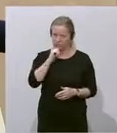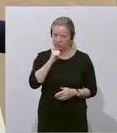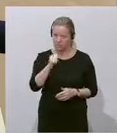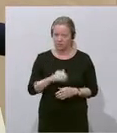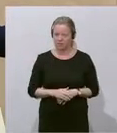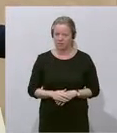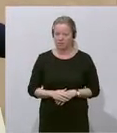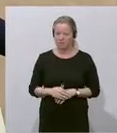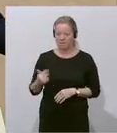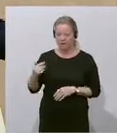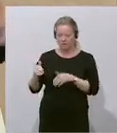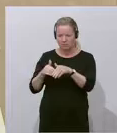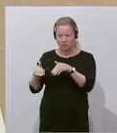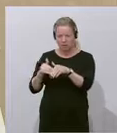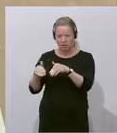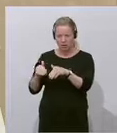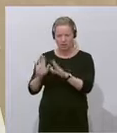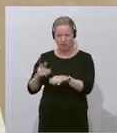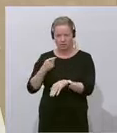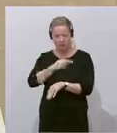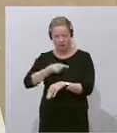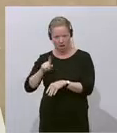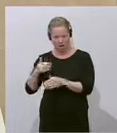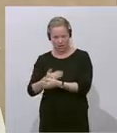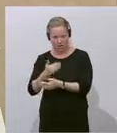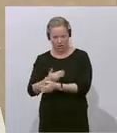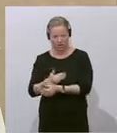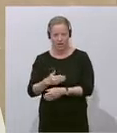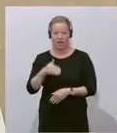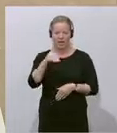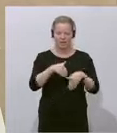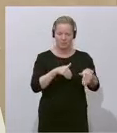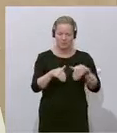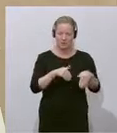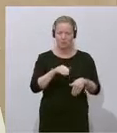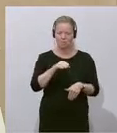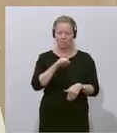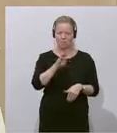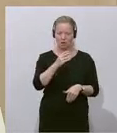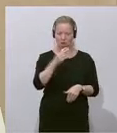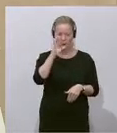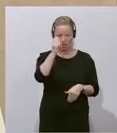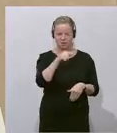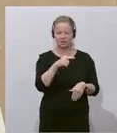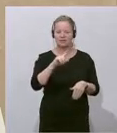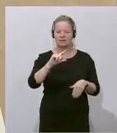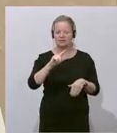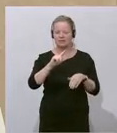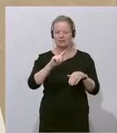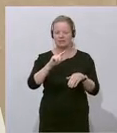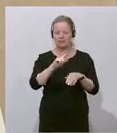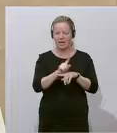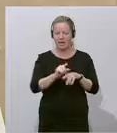Interessen einer Partei vertreten, weil sich etwa Innenminister Peschon in der ZIB 2 unmissverständlich geäußert hat,